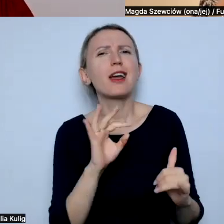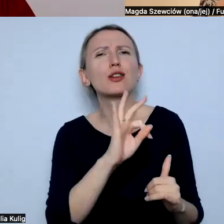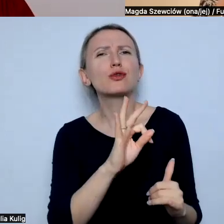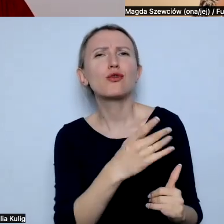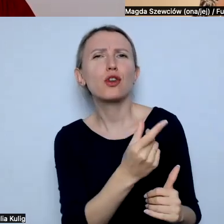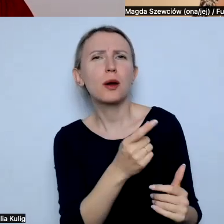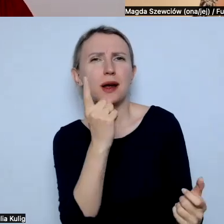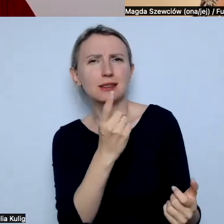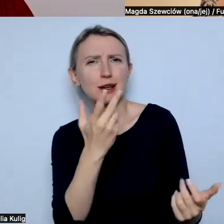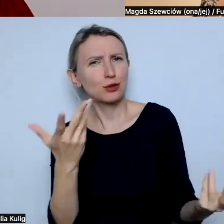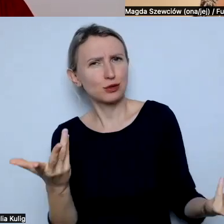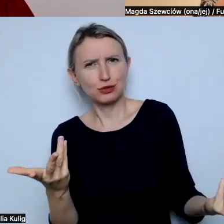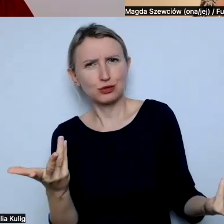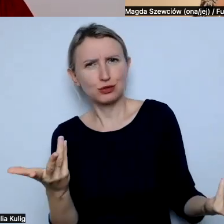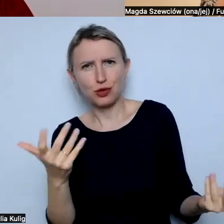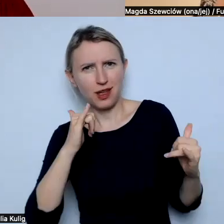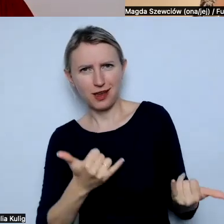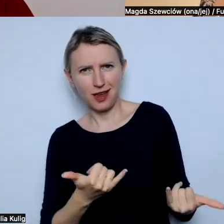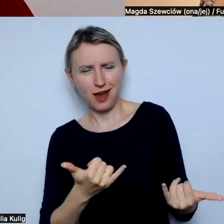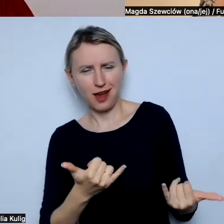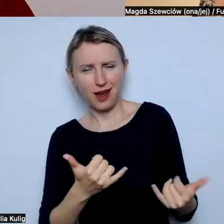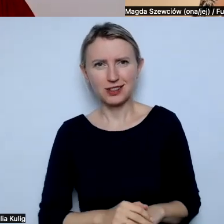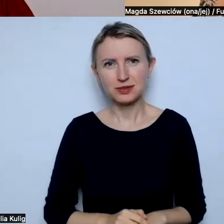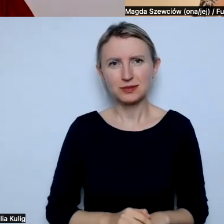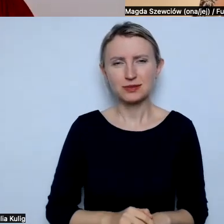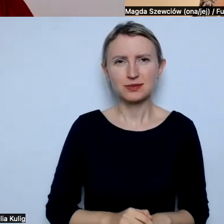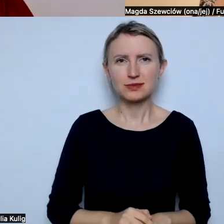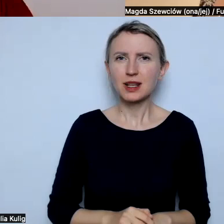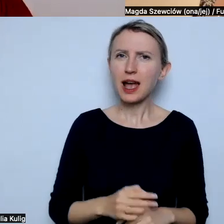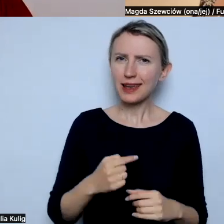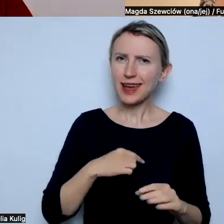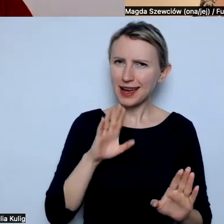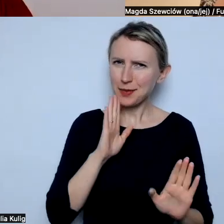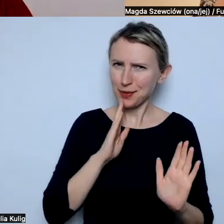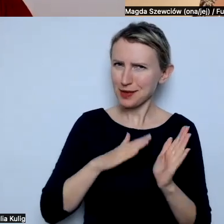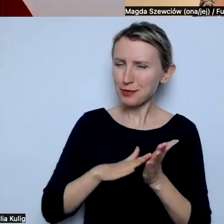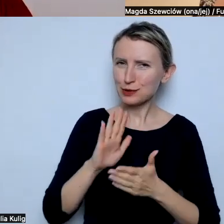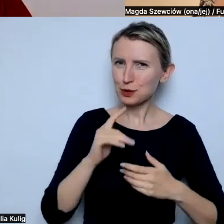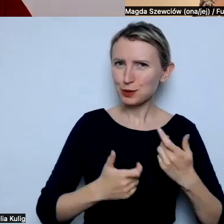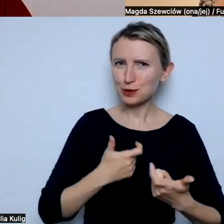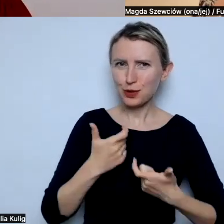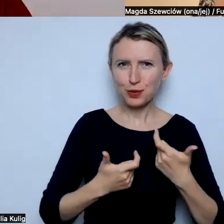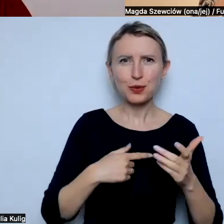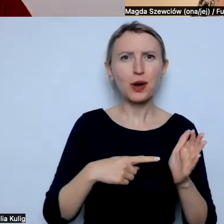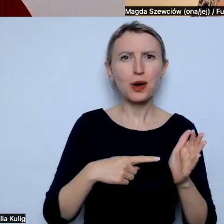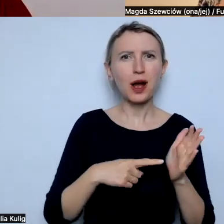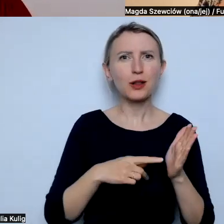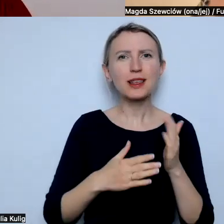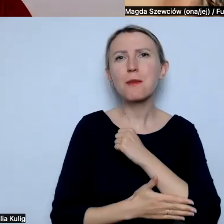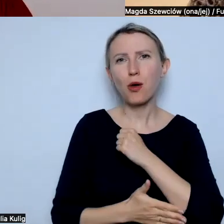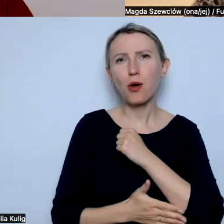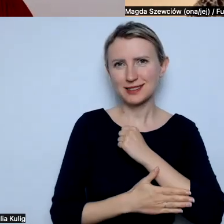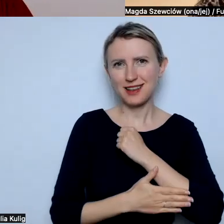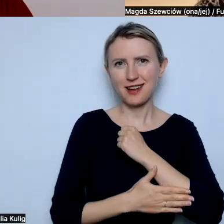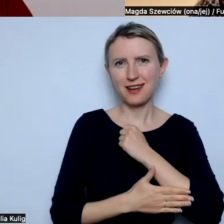zagrożony przez związek dwójki innych ludzi? Więc ja chyba bym zaczęła od podstaw, od takiego